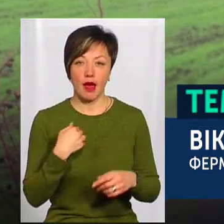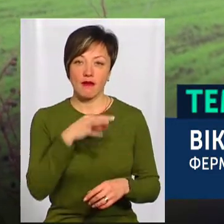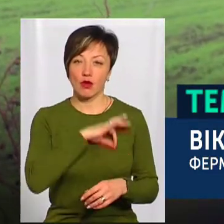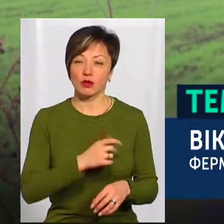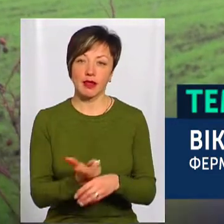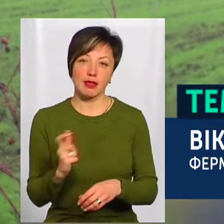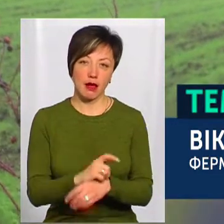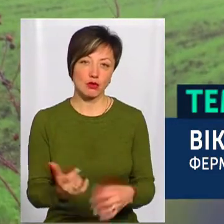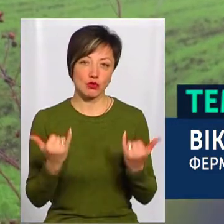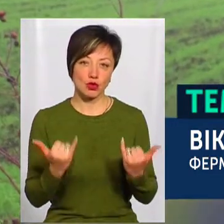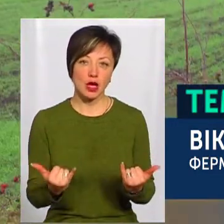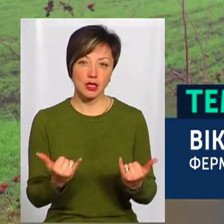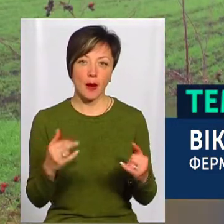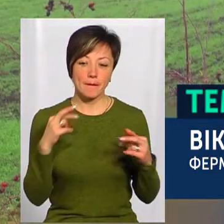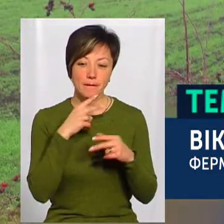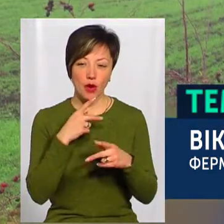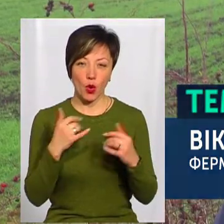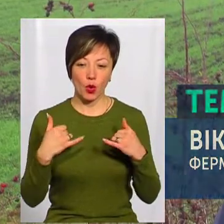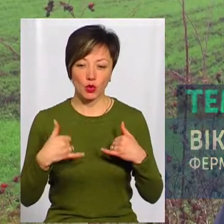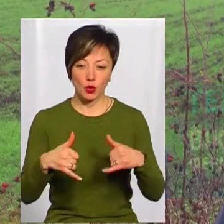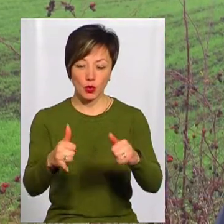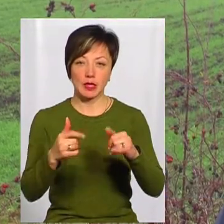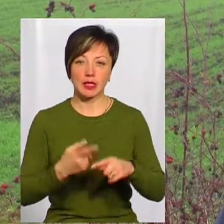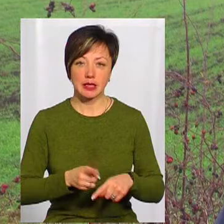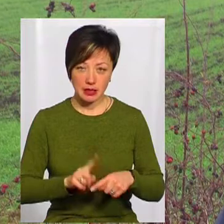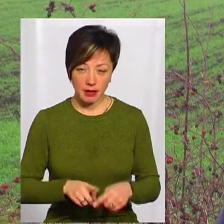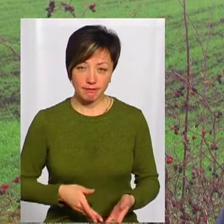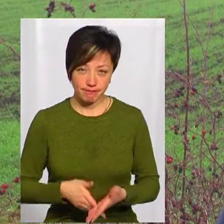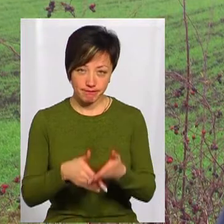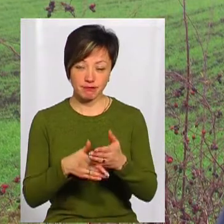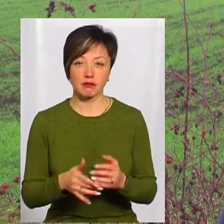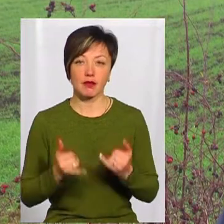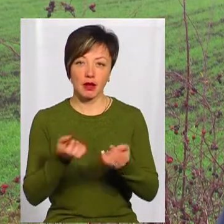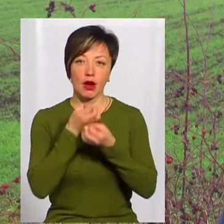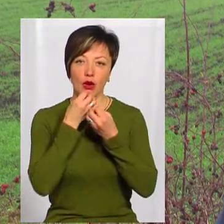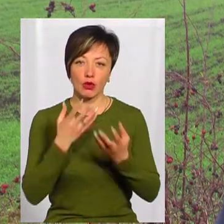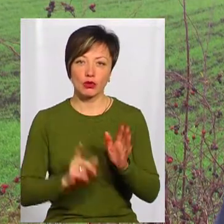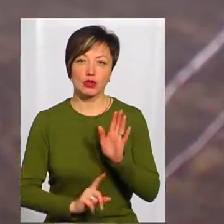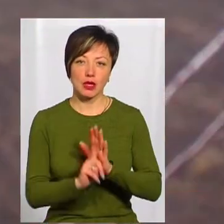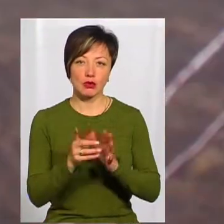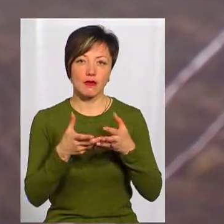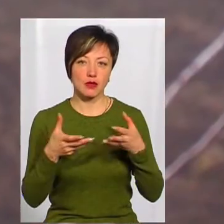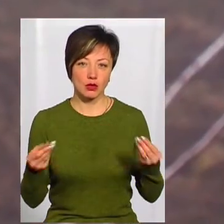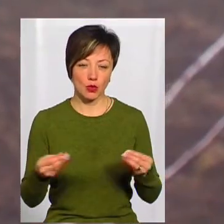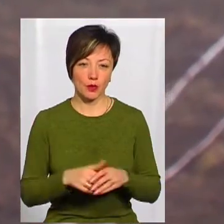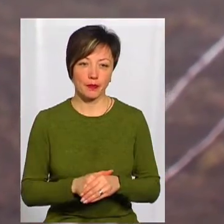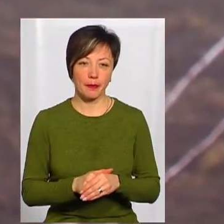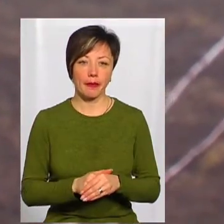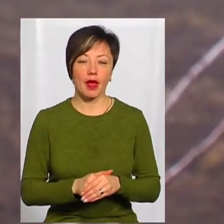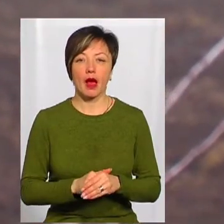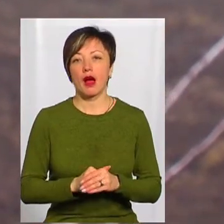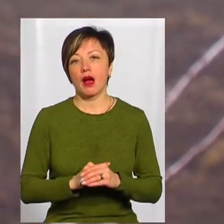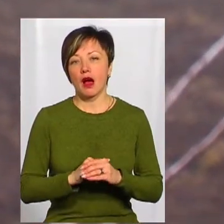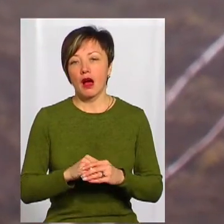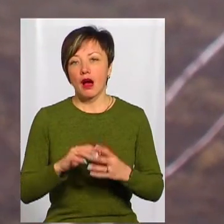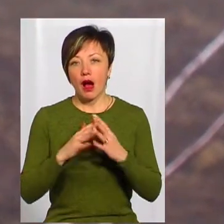найсучасніші протруйники. Це дасть поштовх для хорошого старту весною. Агроном за фахом